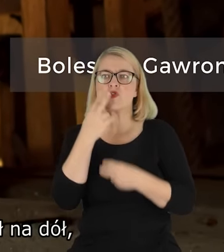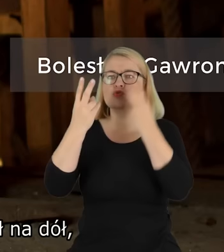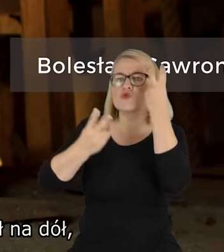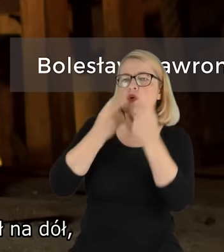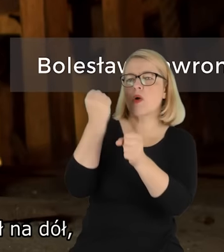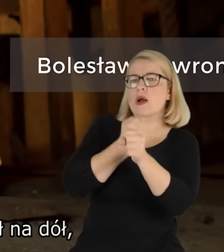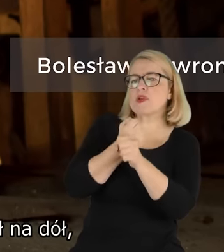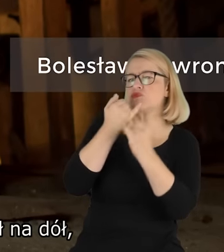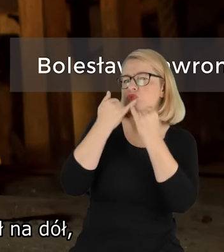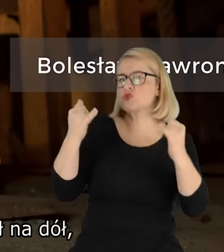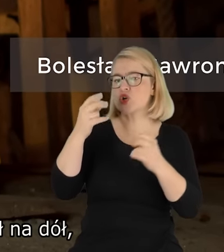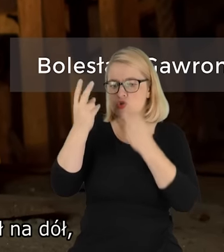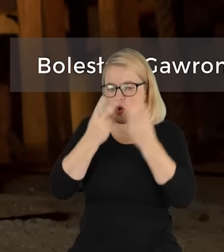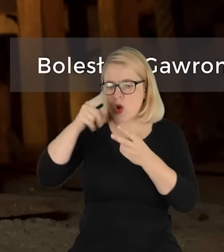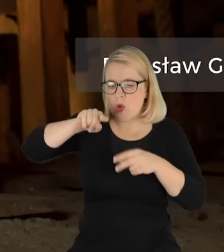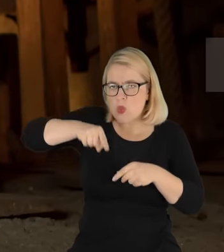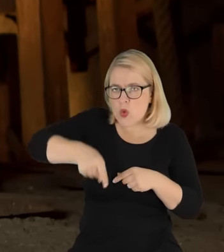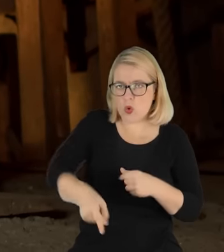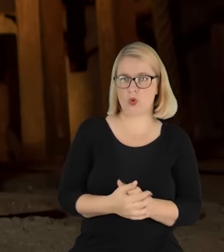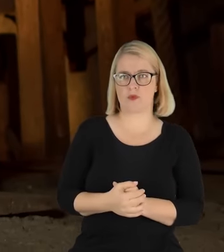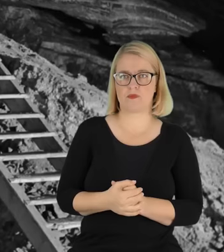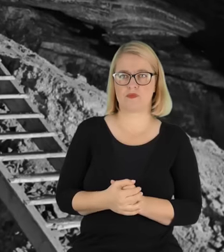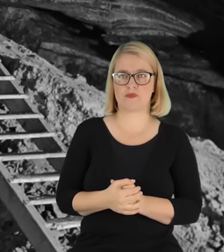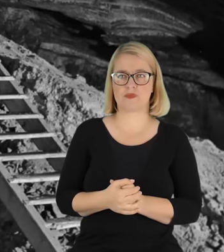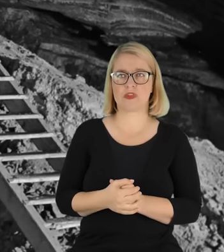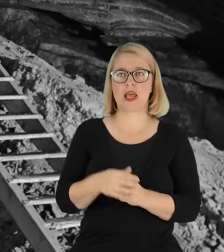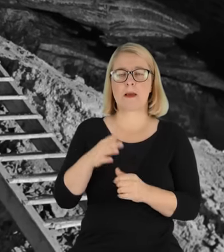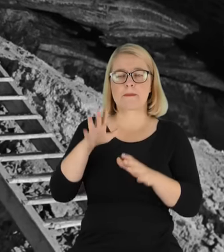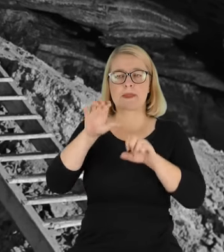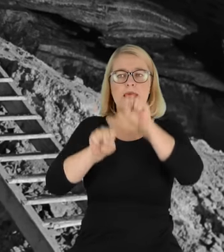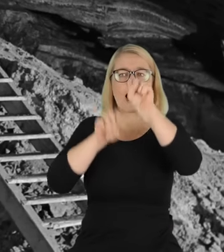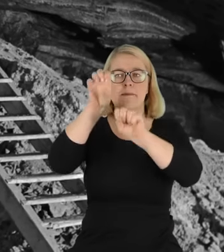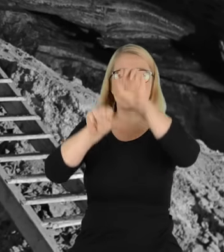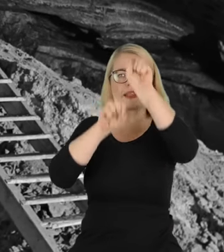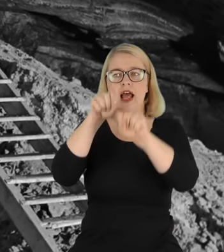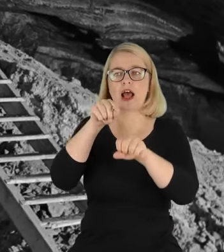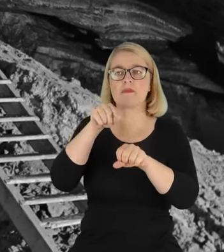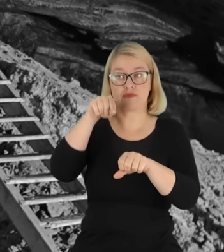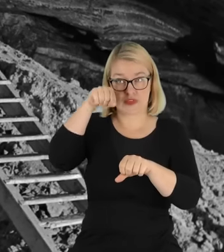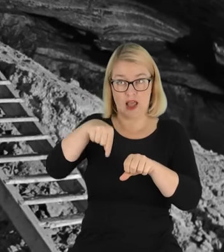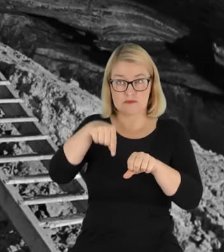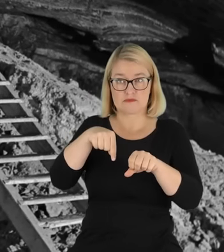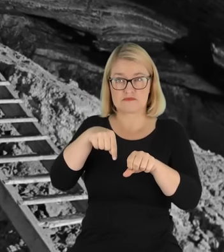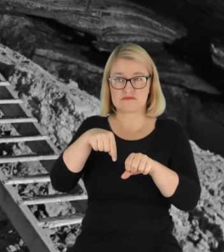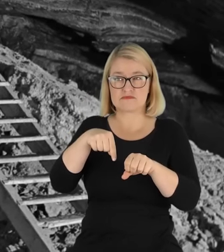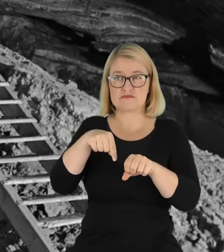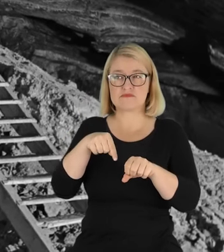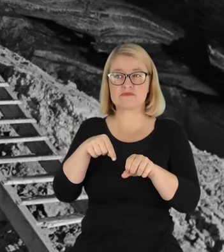geologicznymi szedł na dół, z szybikiem schodzili po drabinie, a drabina była